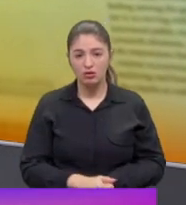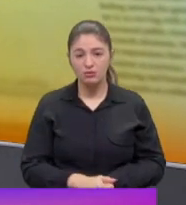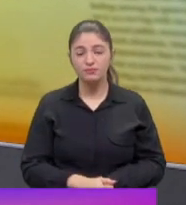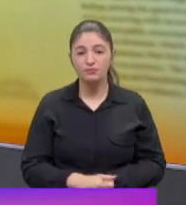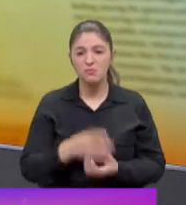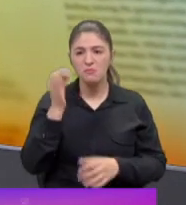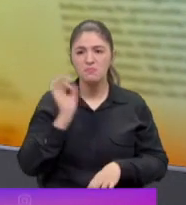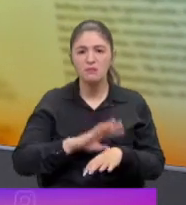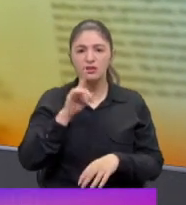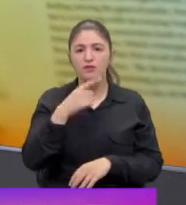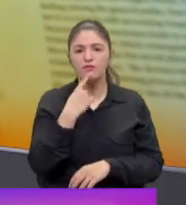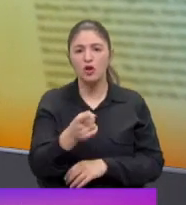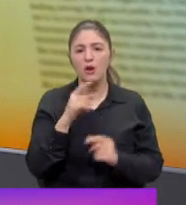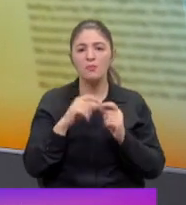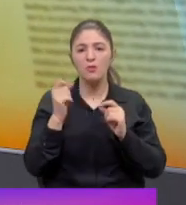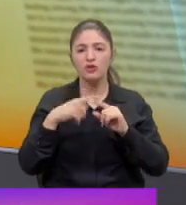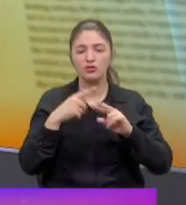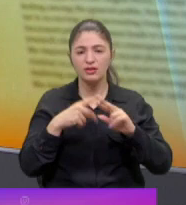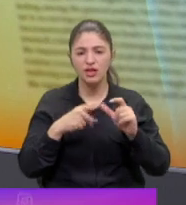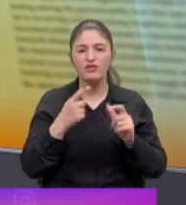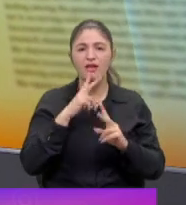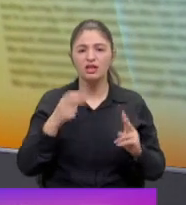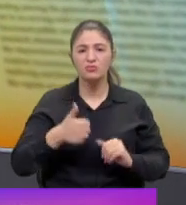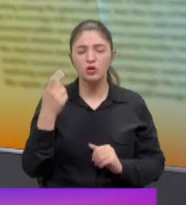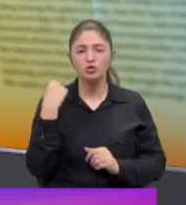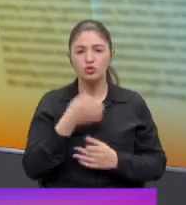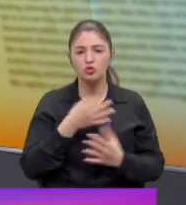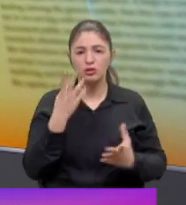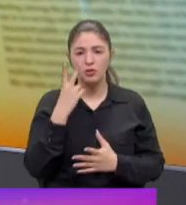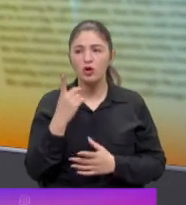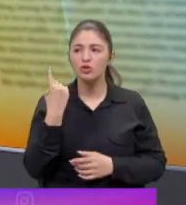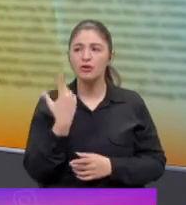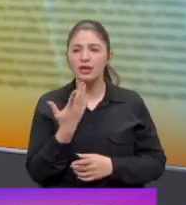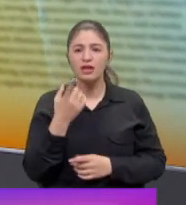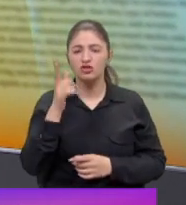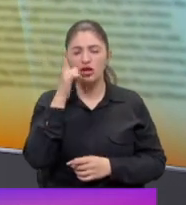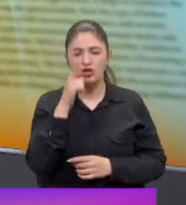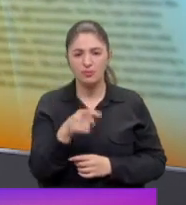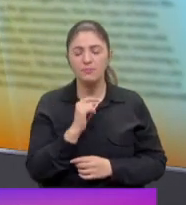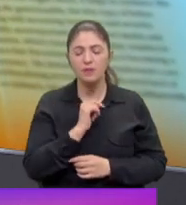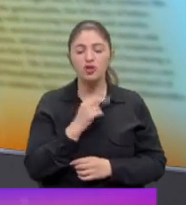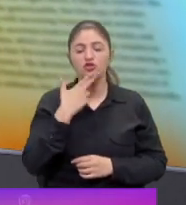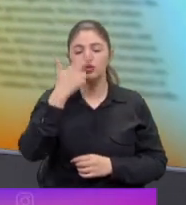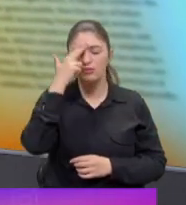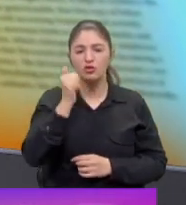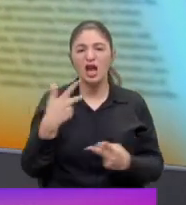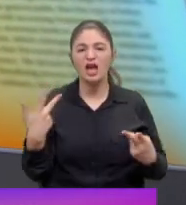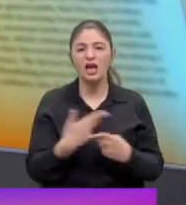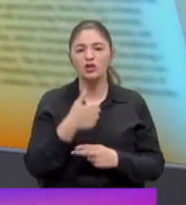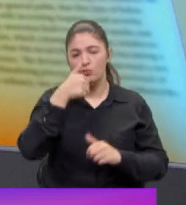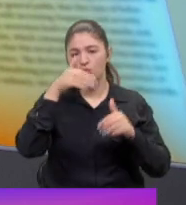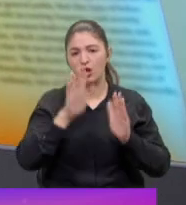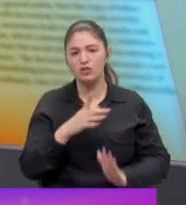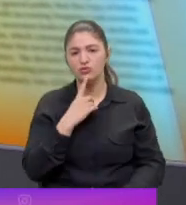Bir anda size diyor ki Botaş ve Enerji Bakanlığı, dün duyurduğuma göre dün neydi? Çarşamba. Cuma günü kesiyorum